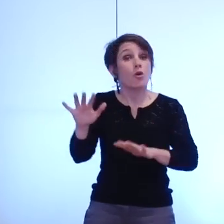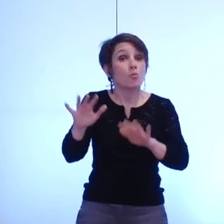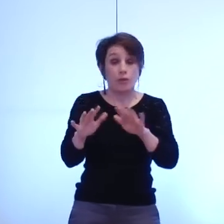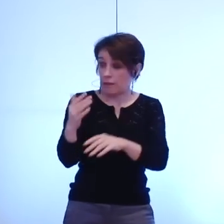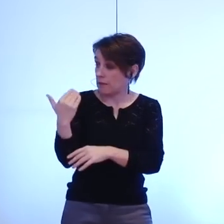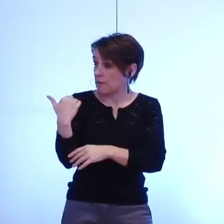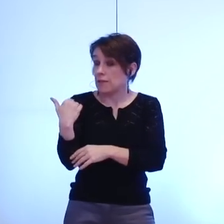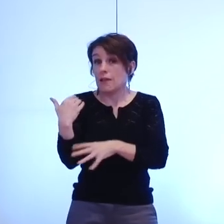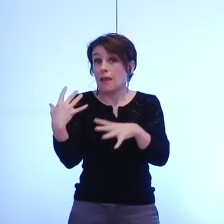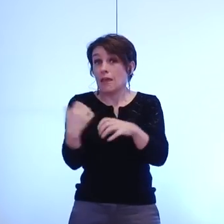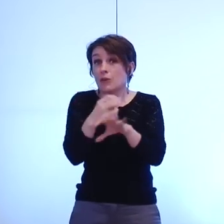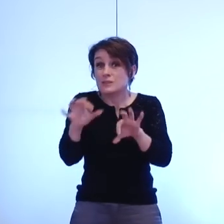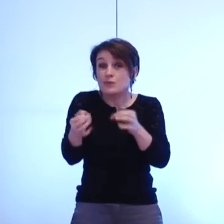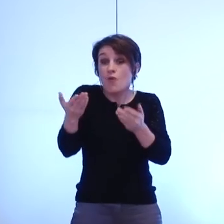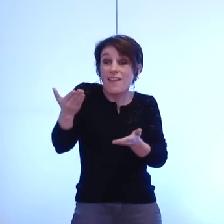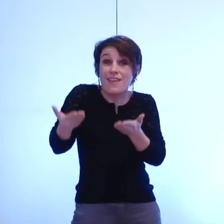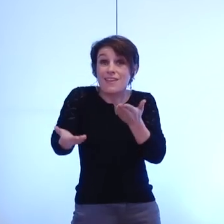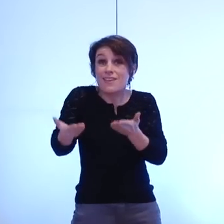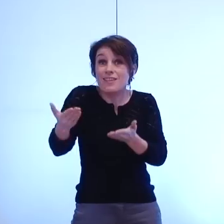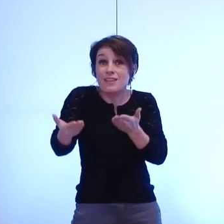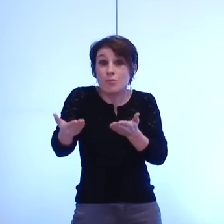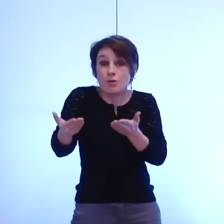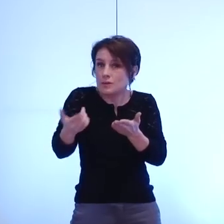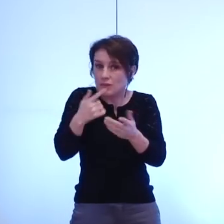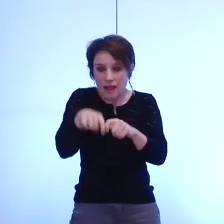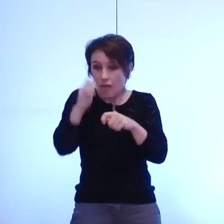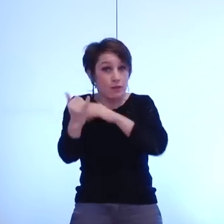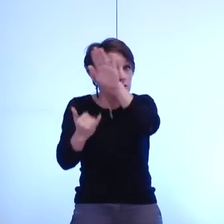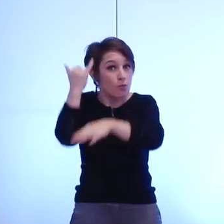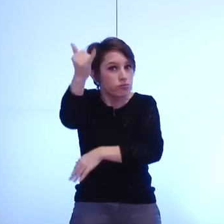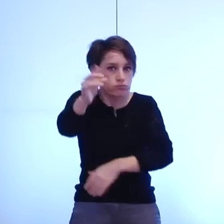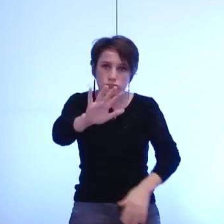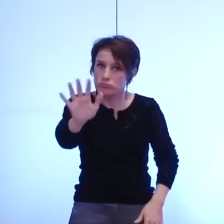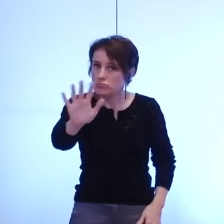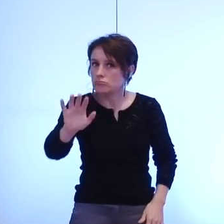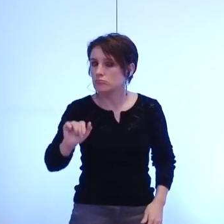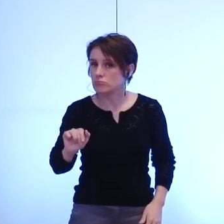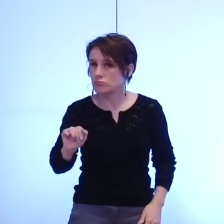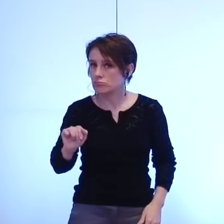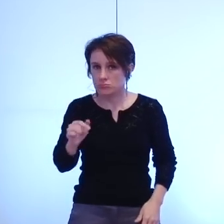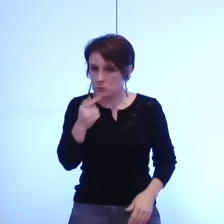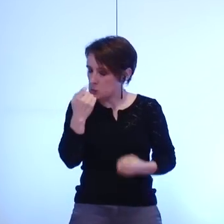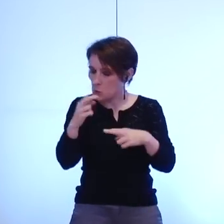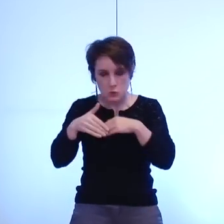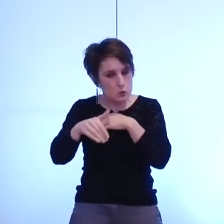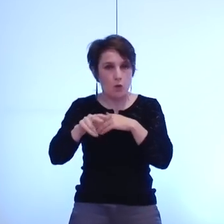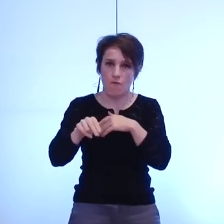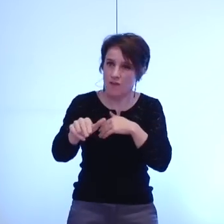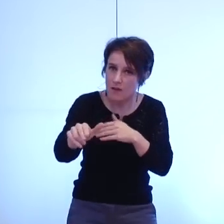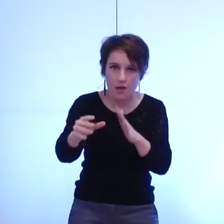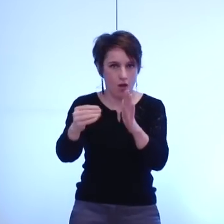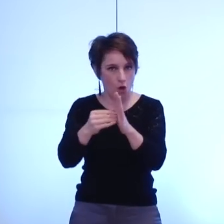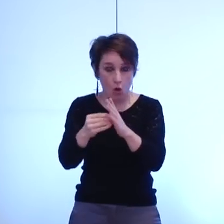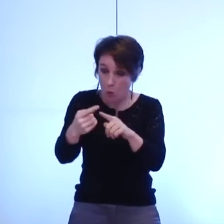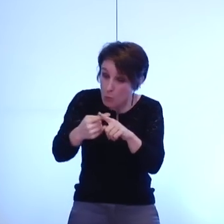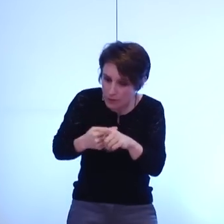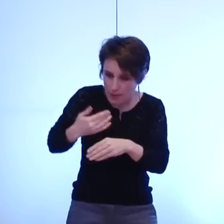trouvé aujourd'hui qu'il est un point définitif il devra nous amener encore une fois dans cette construction